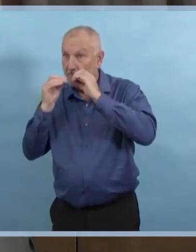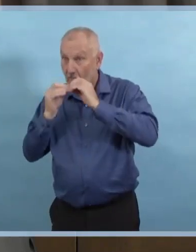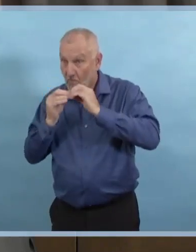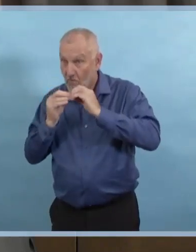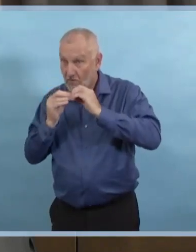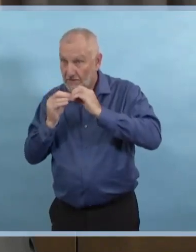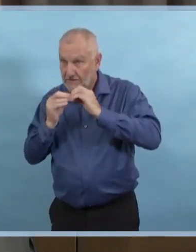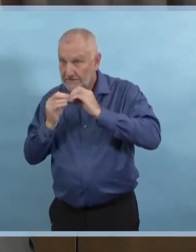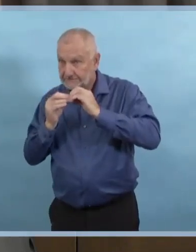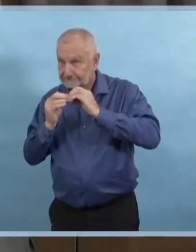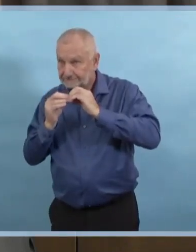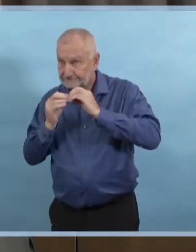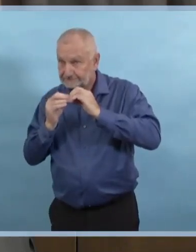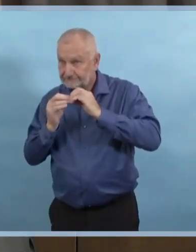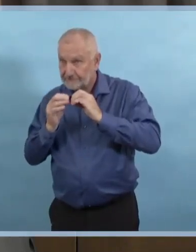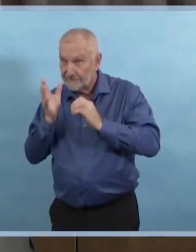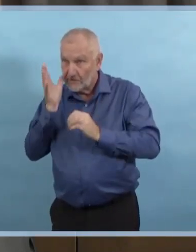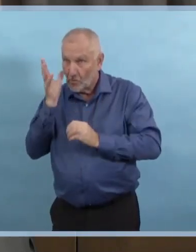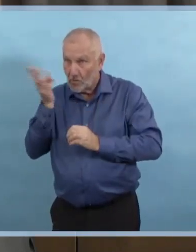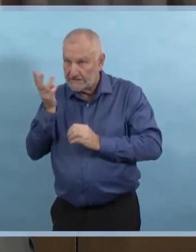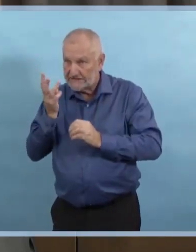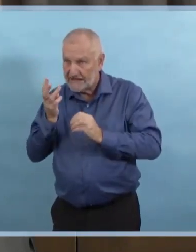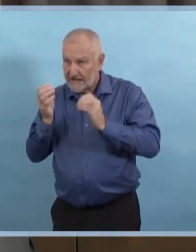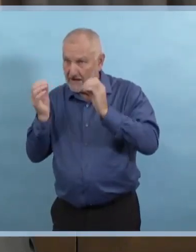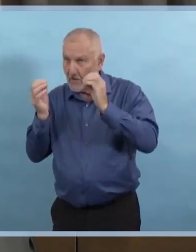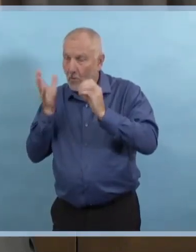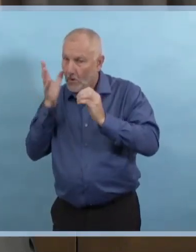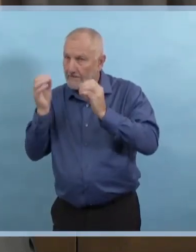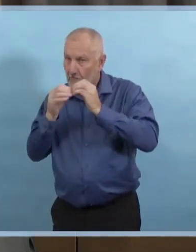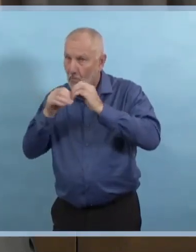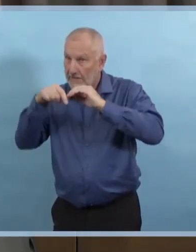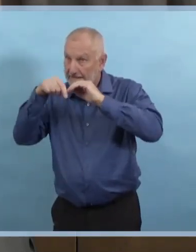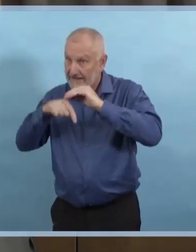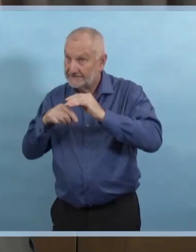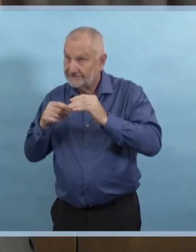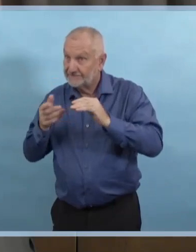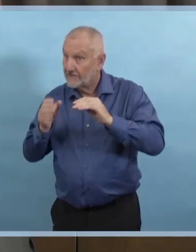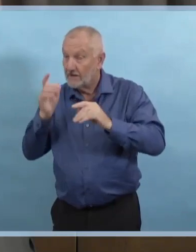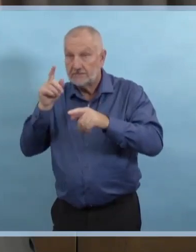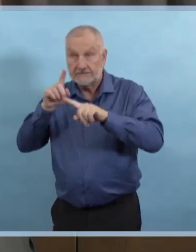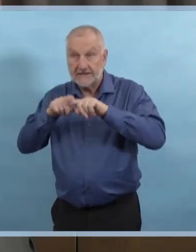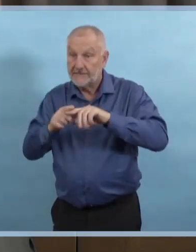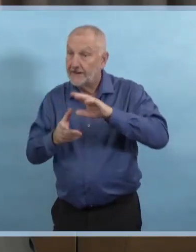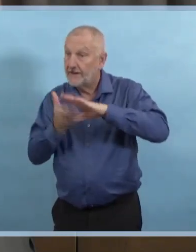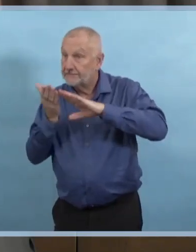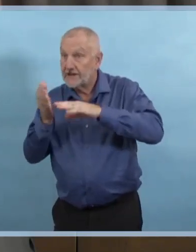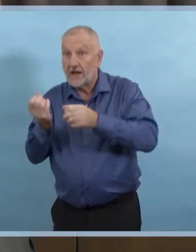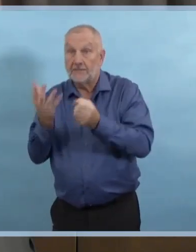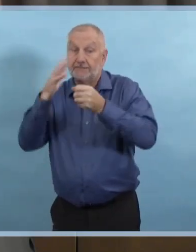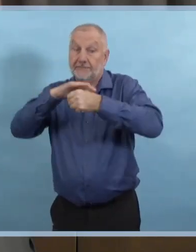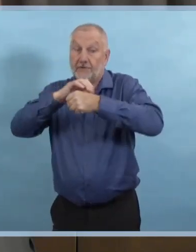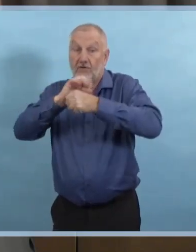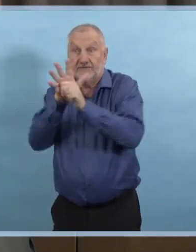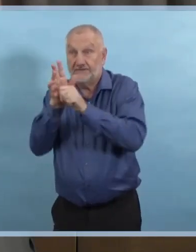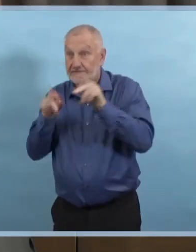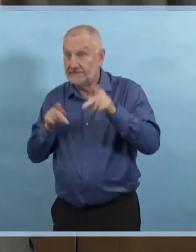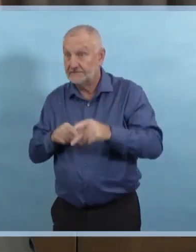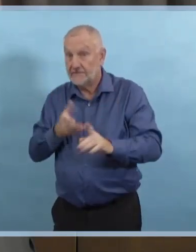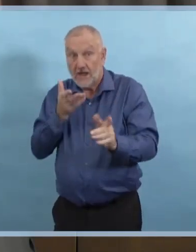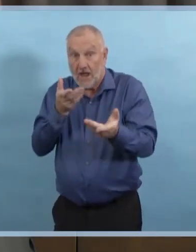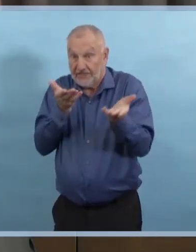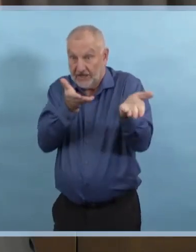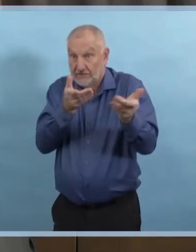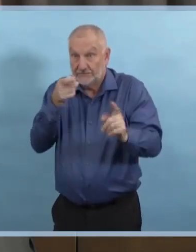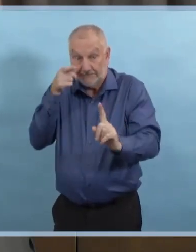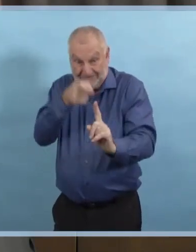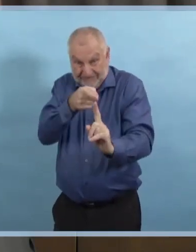patients atteints de la COVID qui sont dans chaque hôpital, qui fait en sorte qu'ils vont désigner une unité pour la COVID. Mais il se peut que s'il n'y a qu'un